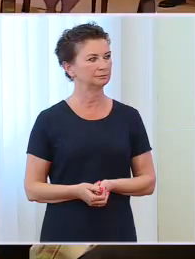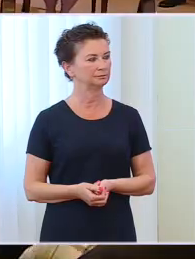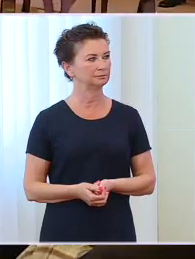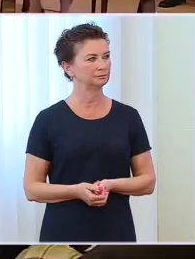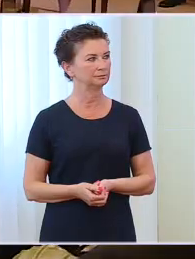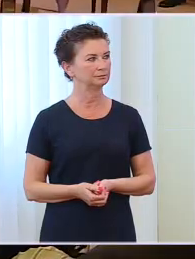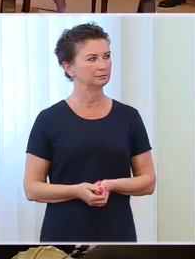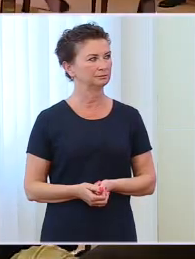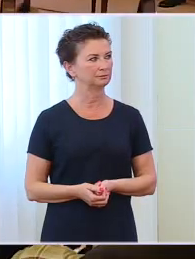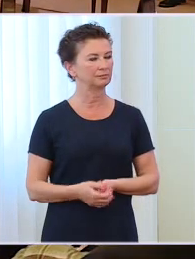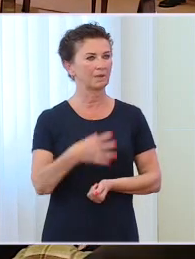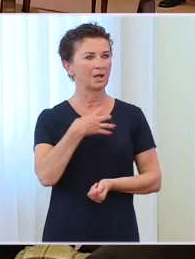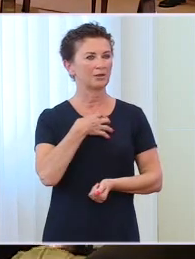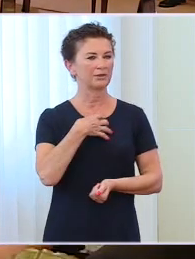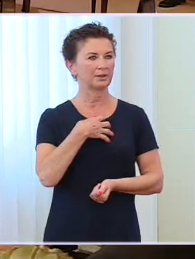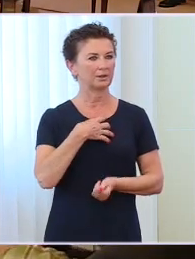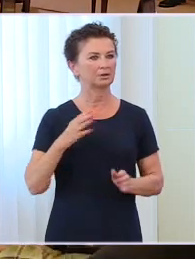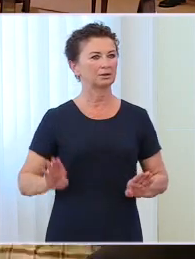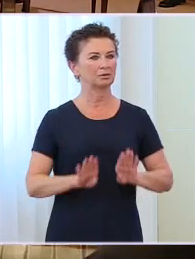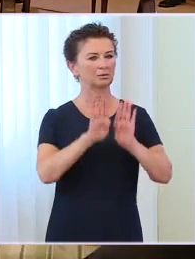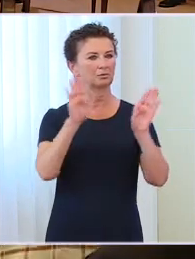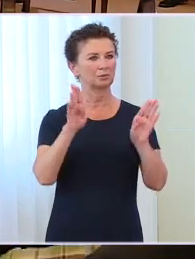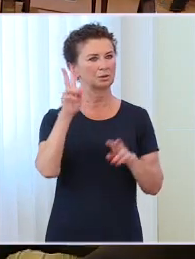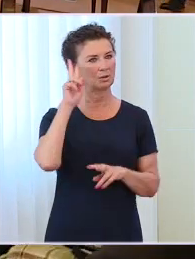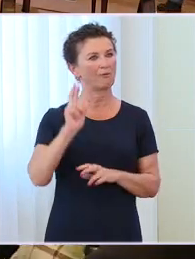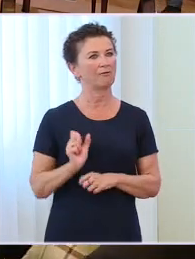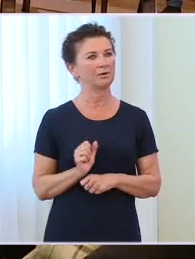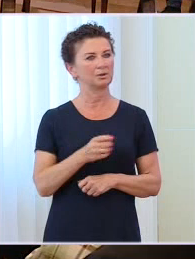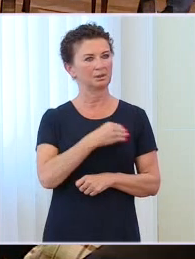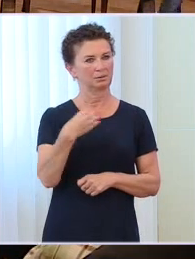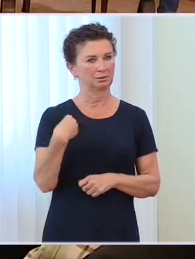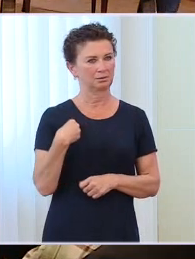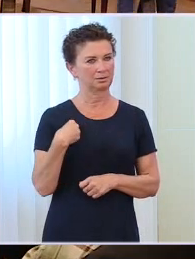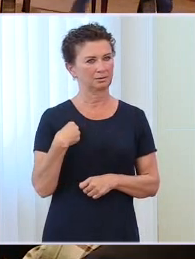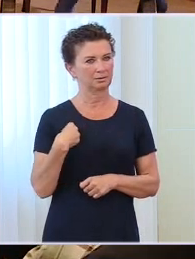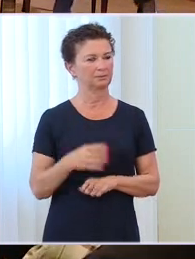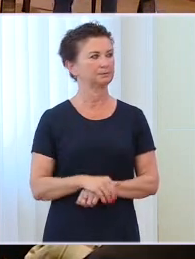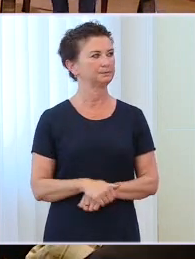Proszę dyrektora Muzeum Wojska Polskiego w Warszawie pana Zbigniewa Wawra o podpisanie listu.